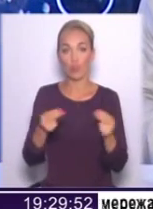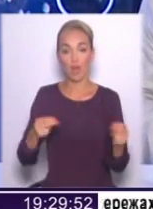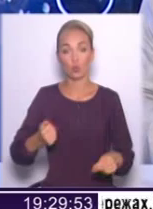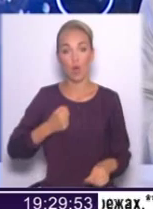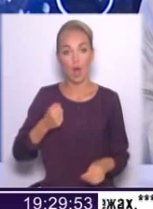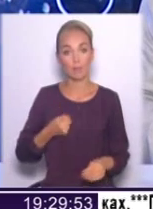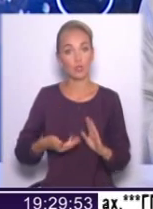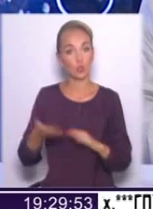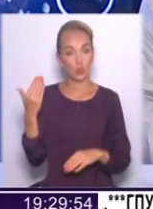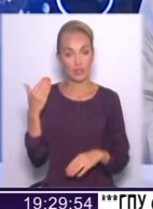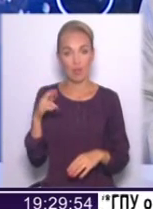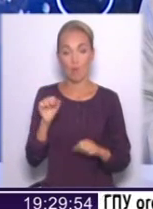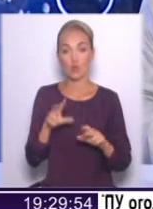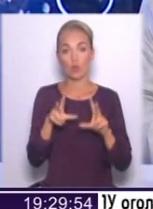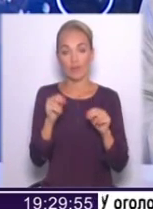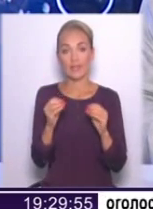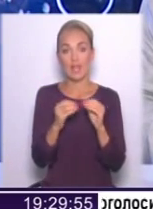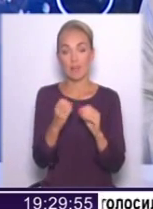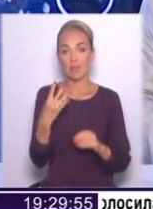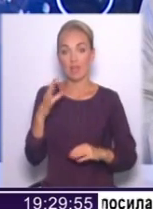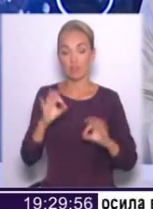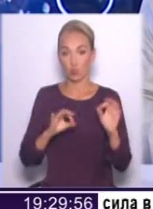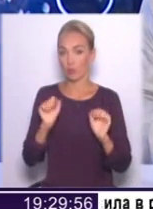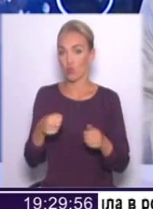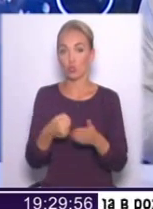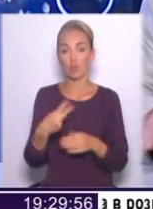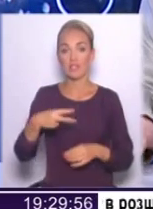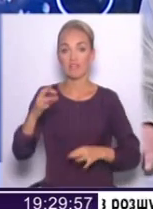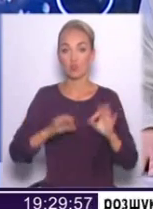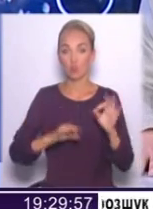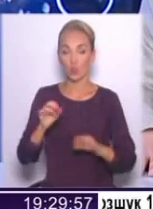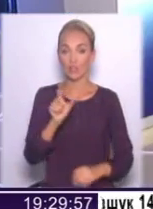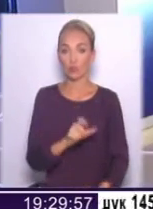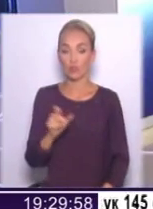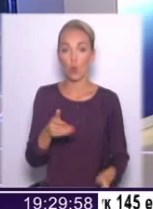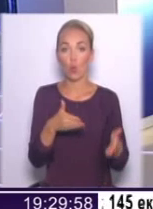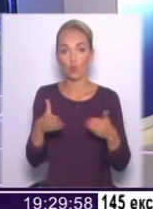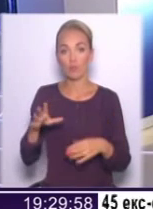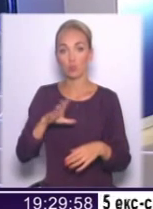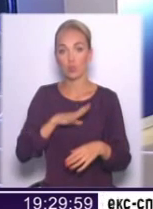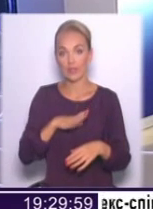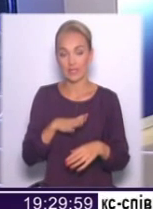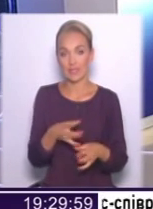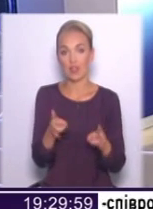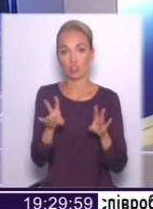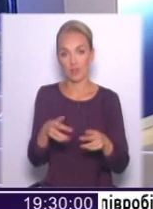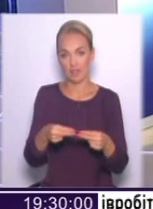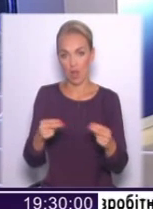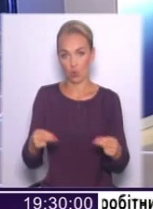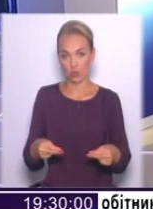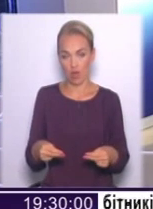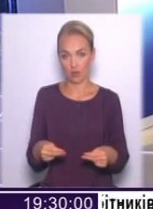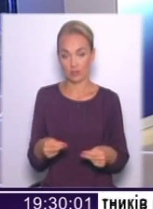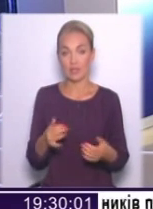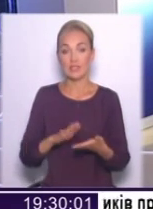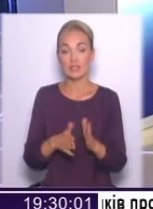я можу гарантувати, що від мінімуму 10-15%, а може до 20% людей, я готовий були залишатися на контракт. Тобто, станом на